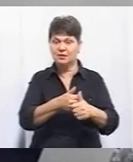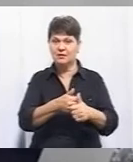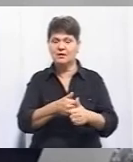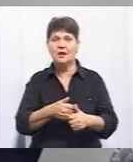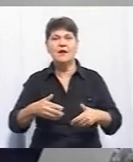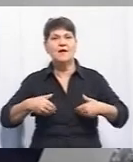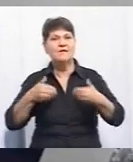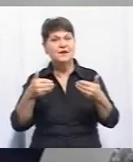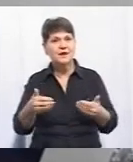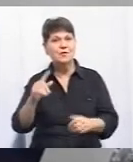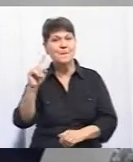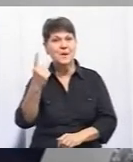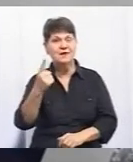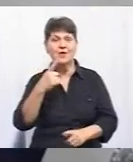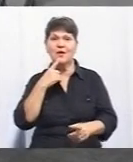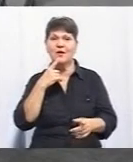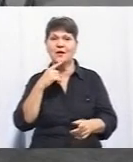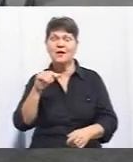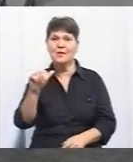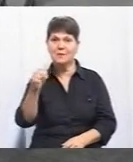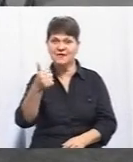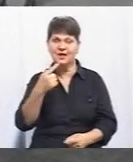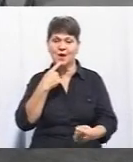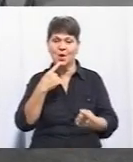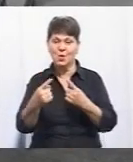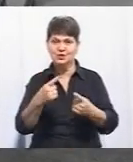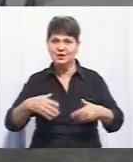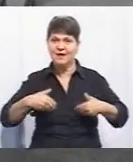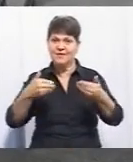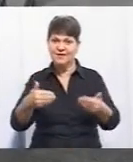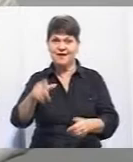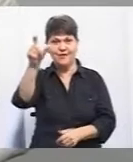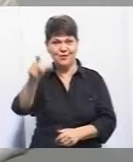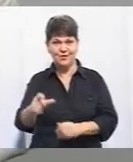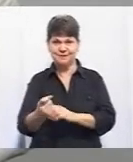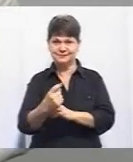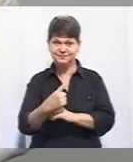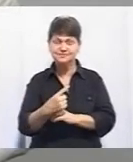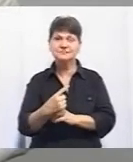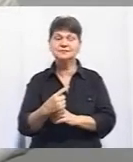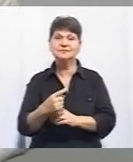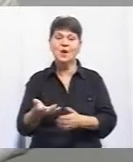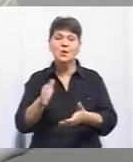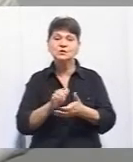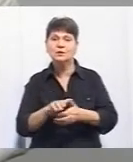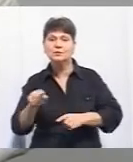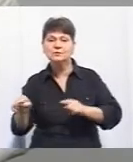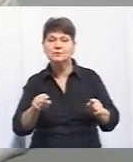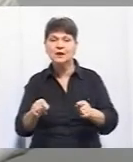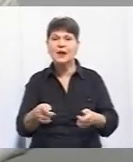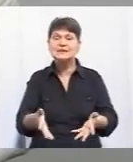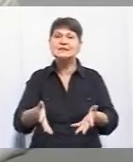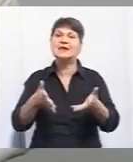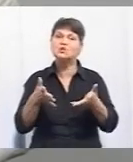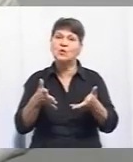Які вітають первенні консультанти, вітають клієнта нашого, ознайомлюють його з простором, первинно з'ясовують потреби,